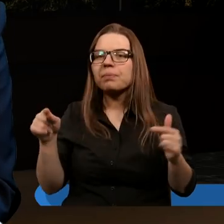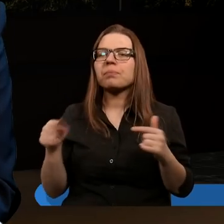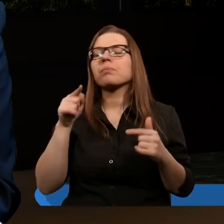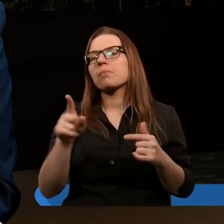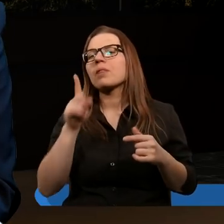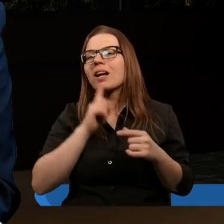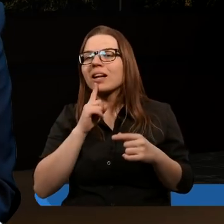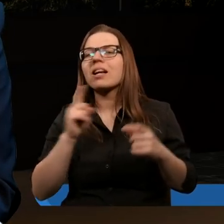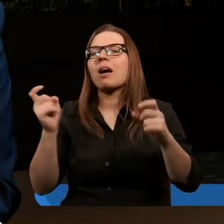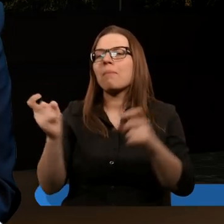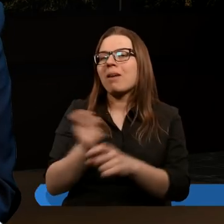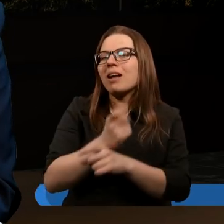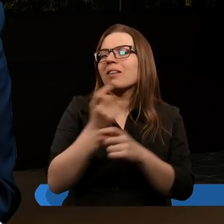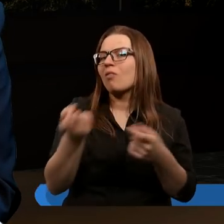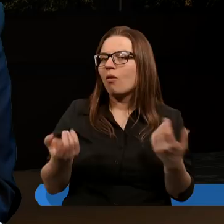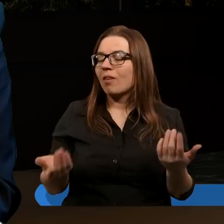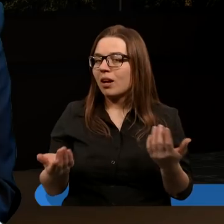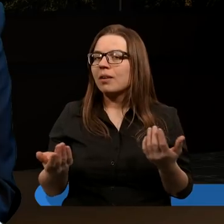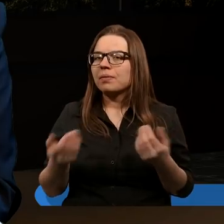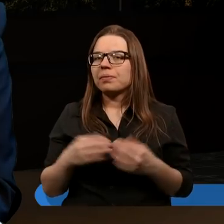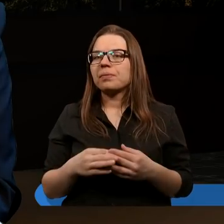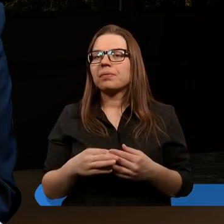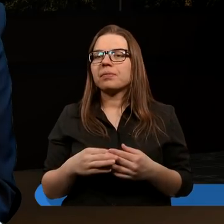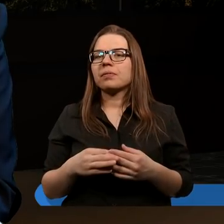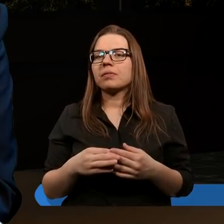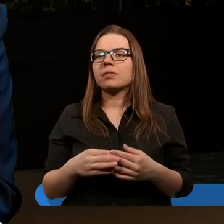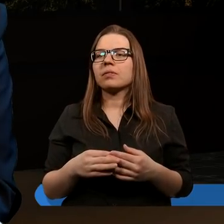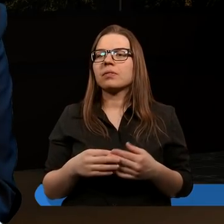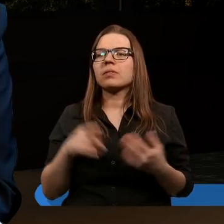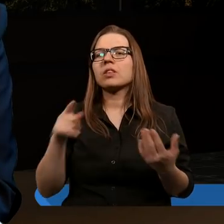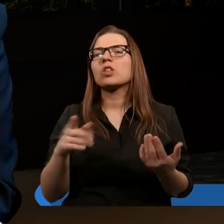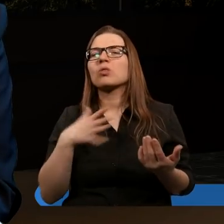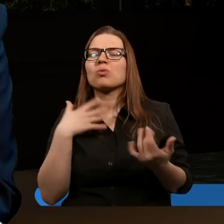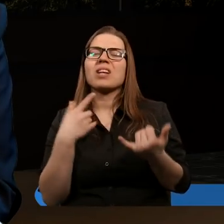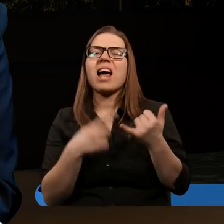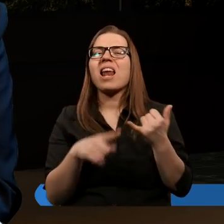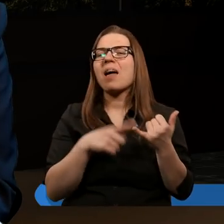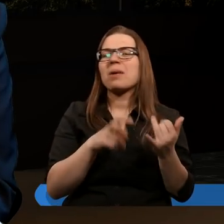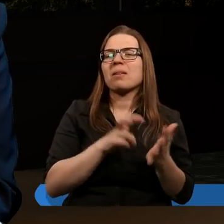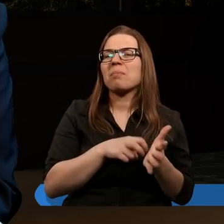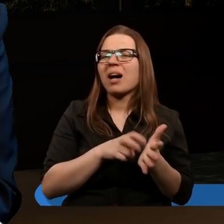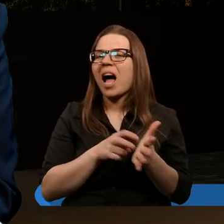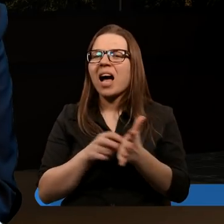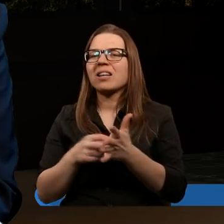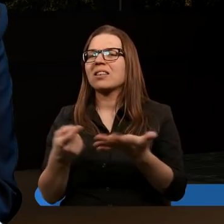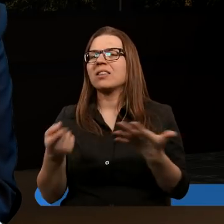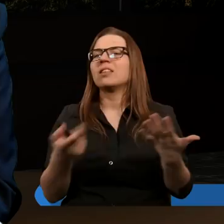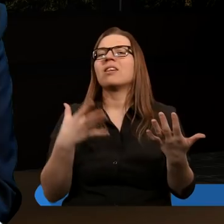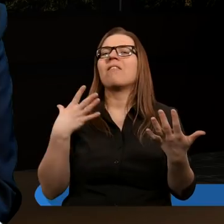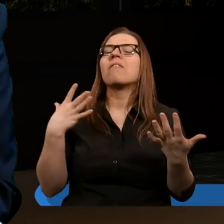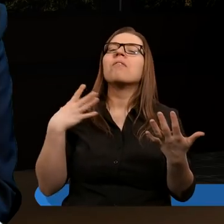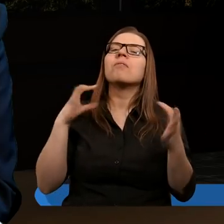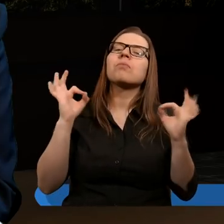państwowa i tutaj można powiedzieć, że zatraca się ten element takiej wartości